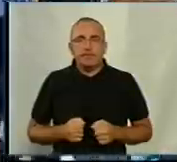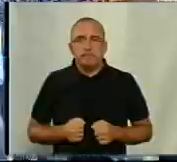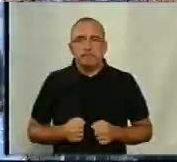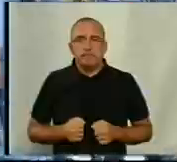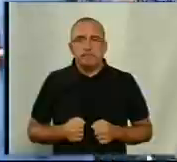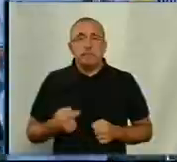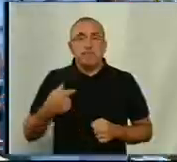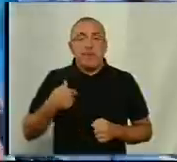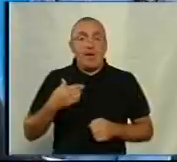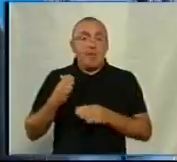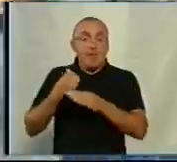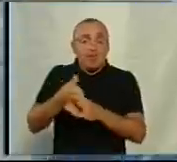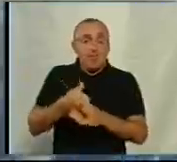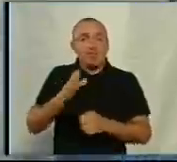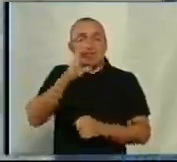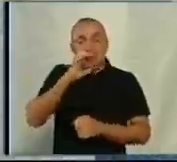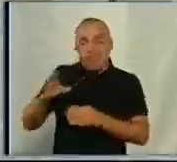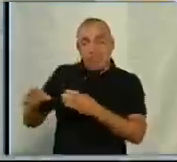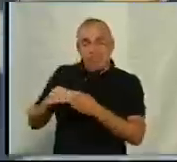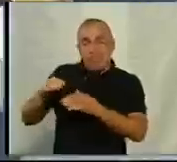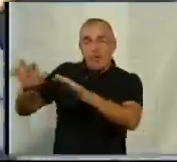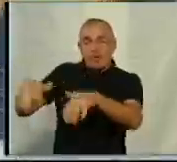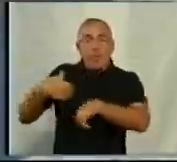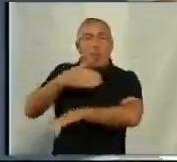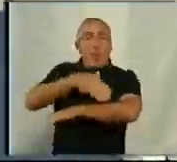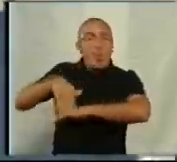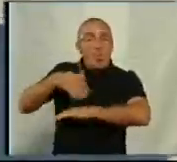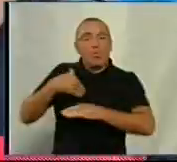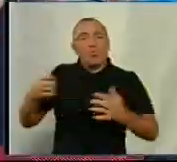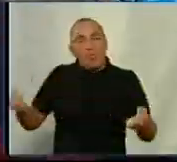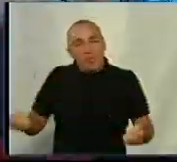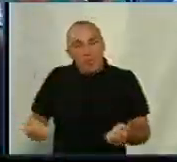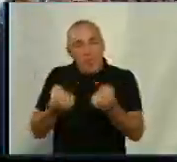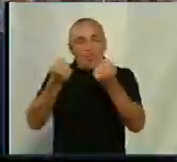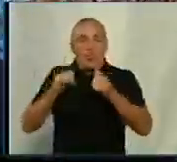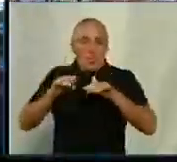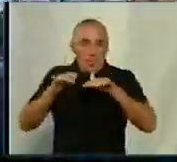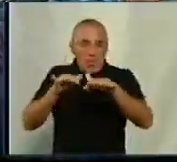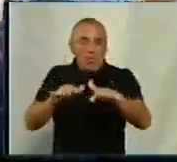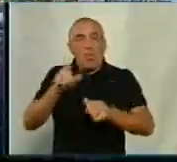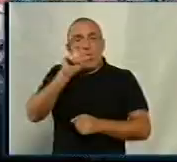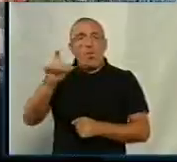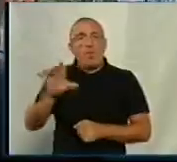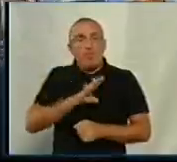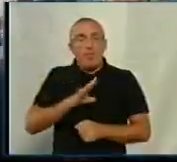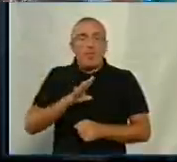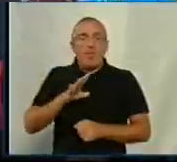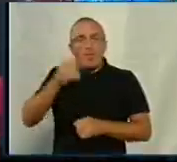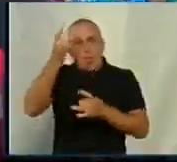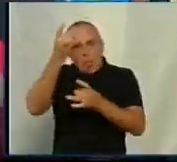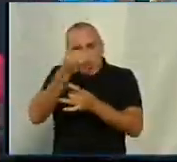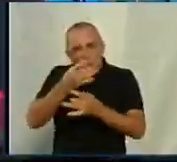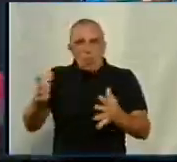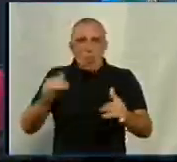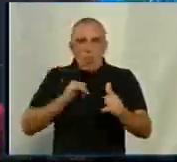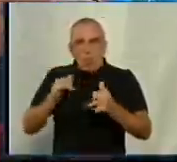Я прийшов зі своєю собакою, ми її забрали з вулиці. Хочемо підтримати цей рух, щоб люди були більш гуманні,